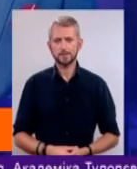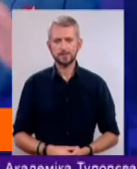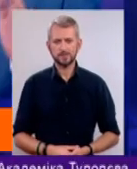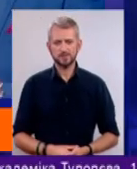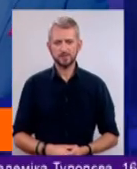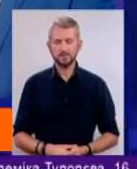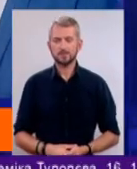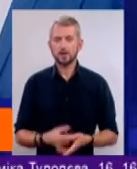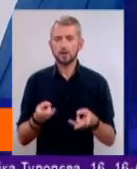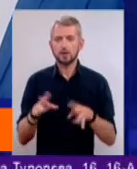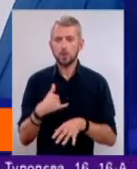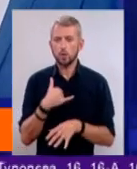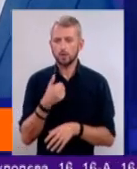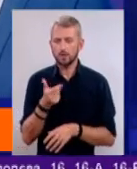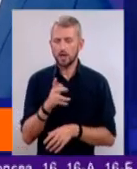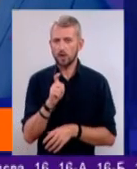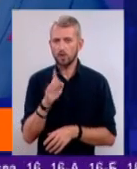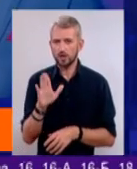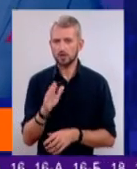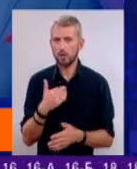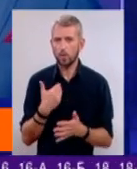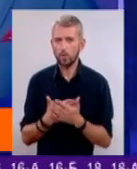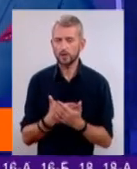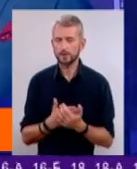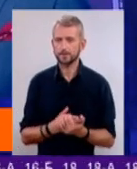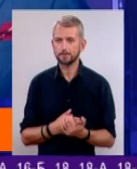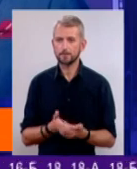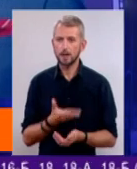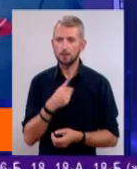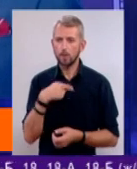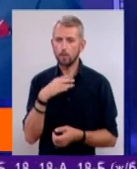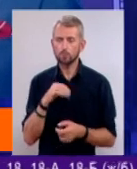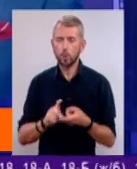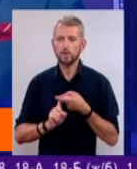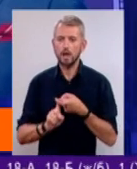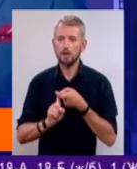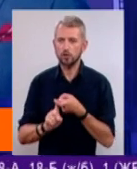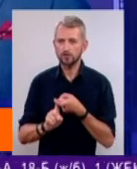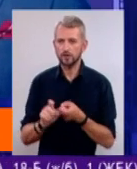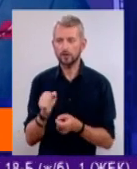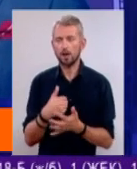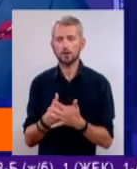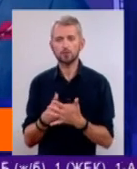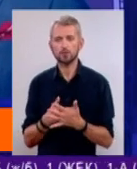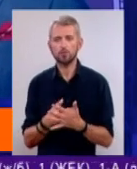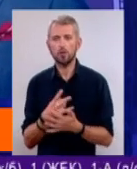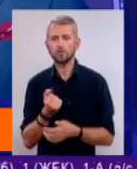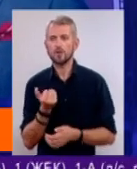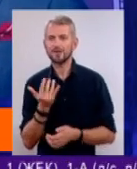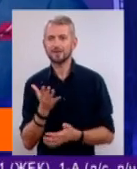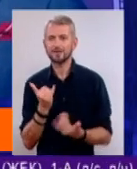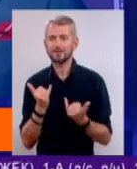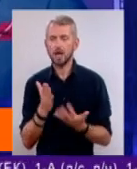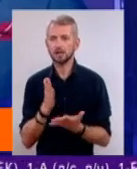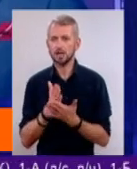Ну, залишається у нас лічені хвилини. А ось ми говоримо про залежність. А скажімо, наскільки зараз є